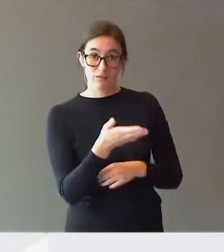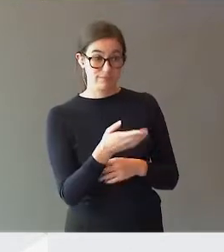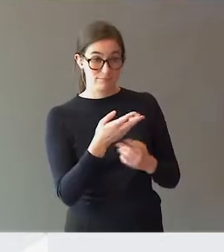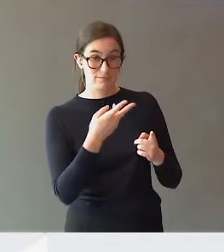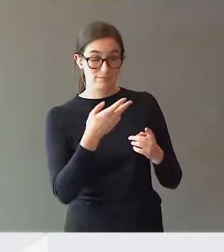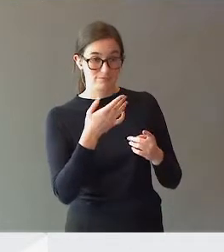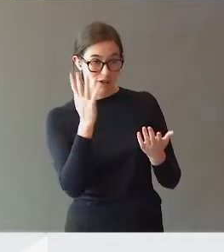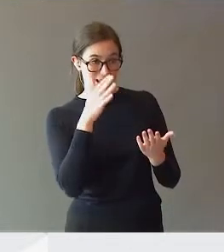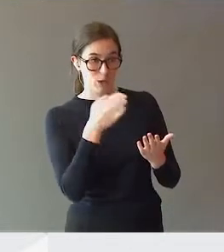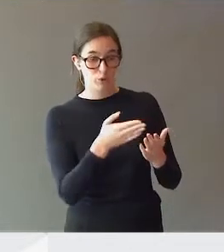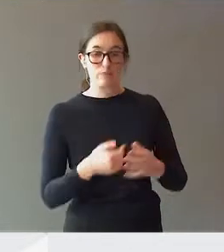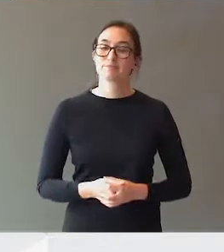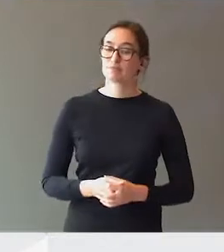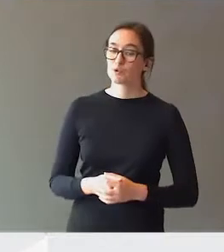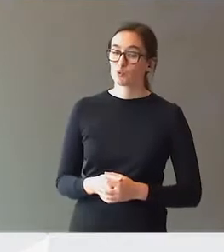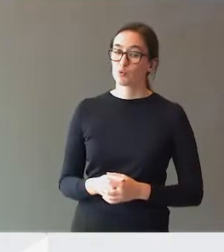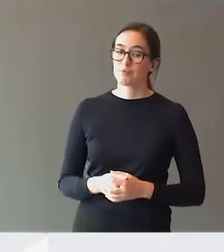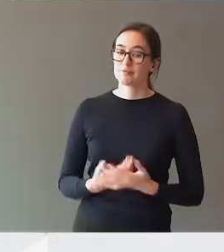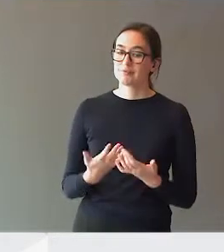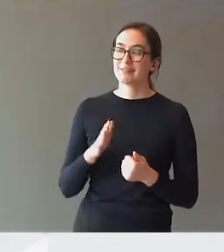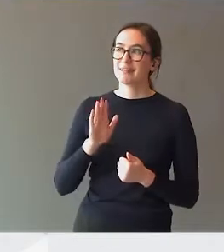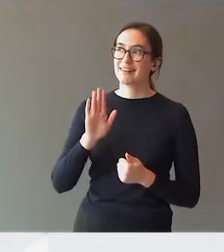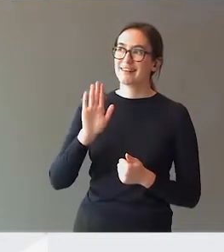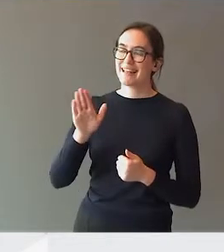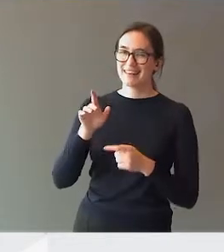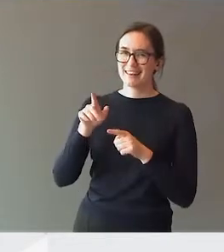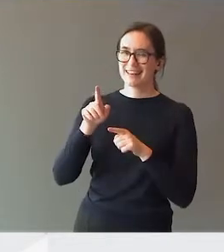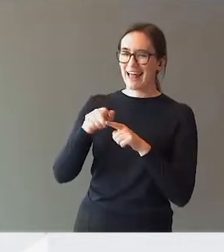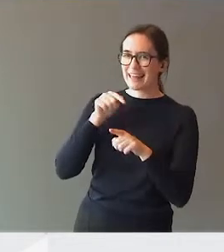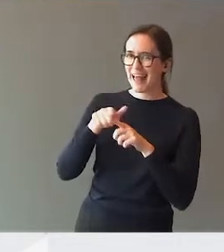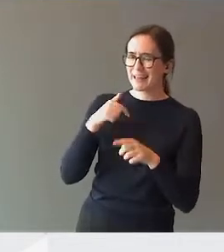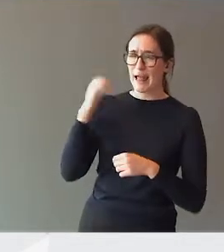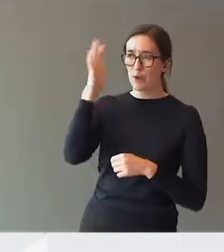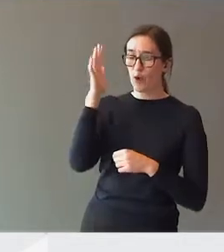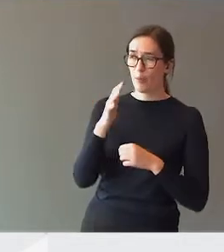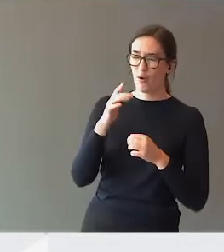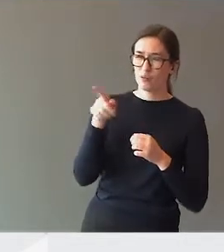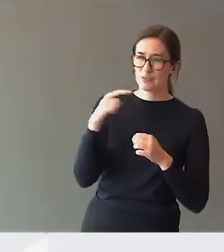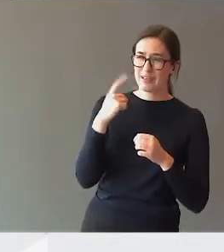Ja, og med den innledningen så lurte jeg jo litt på om jeg da var en av Jesus disipler.